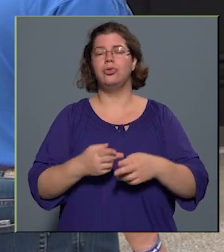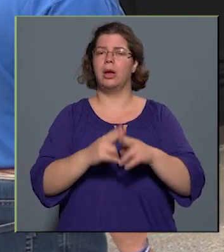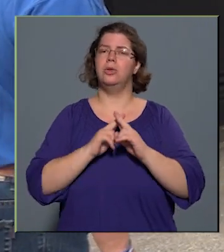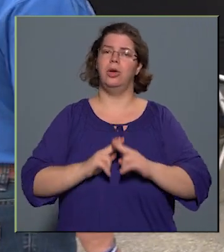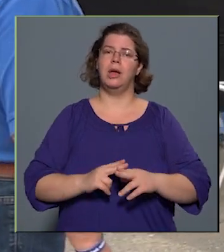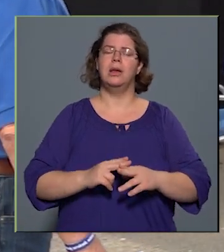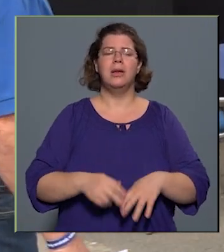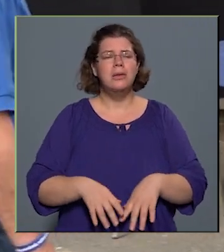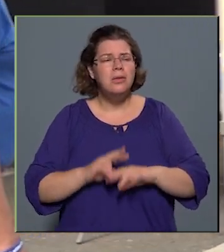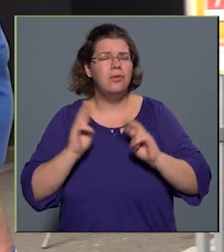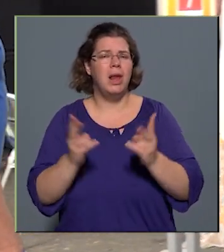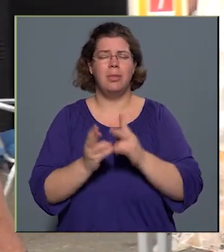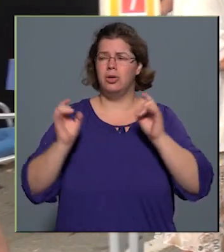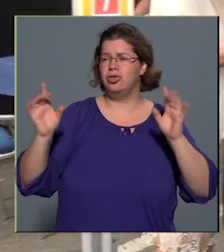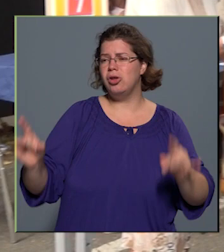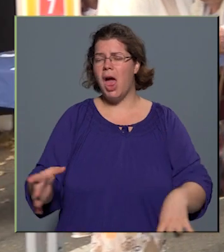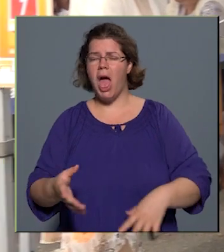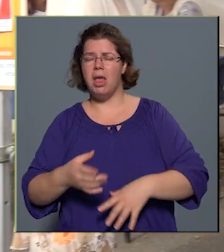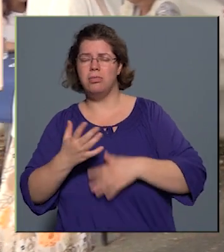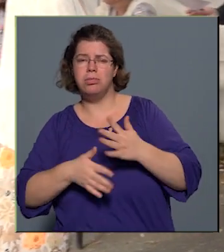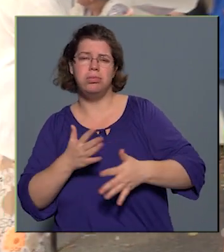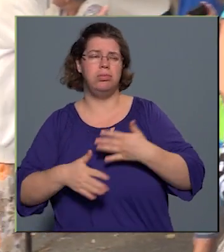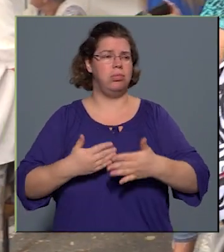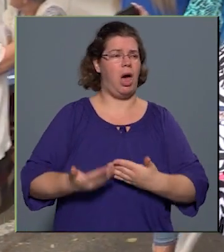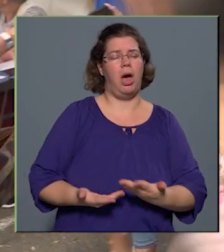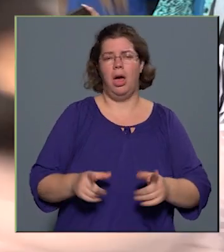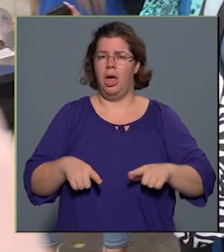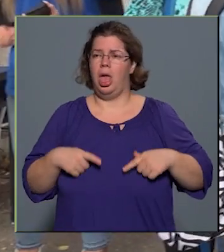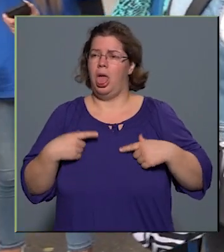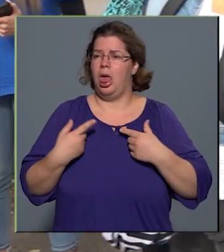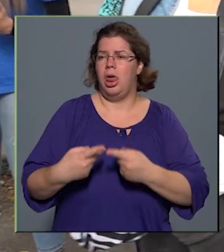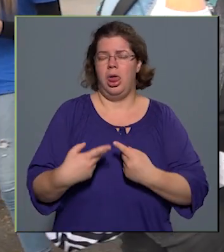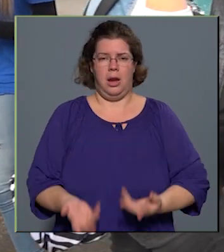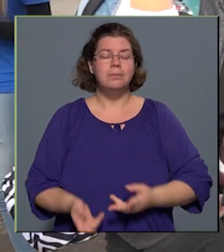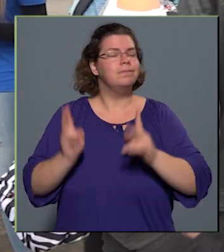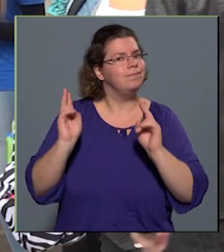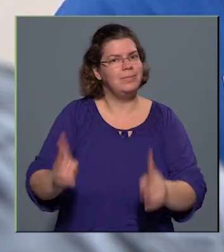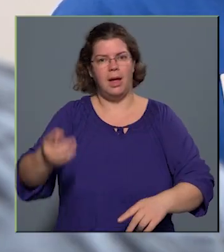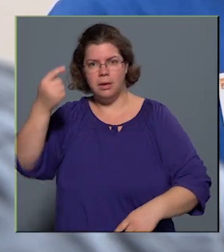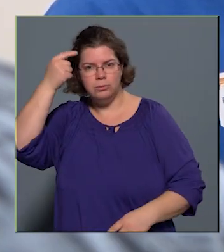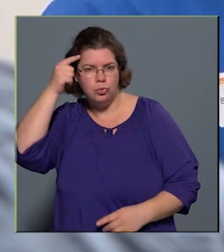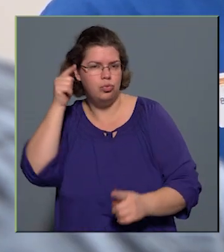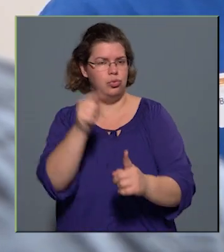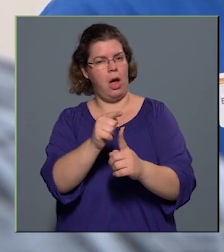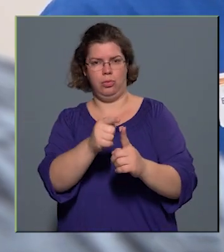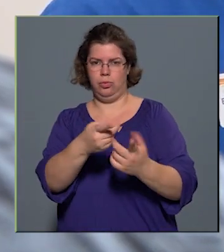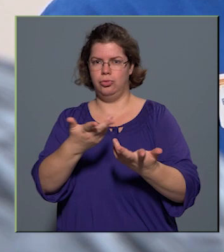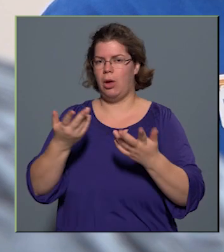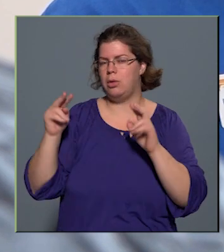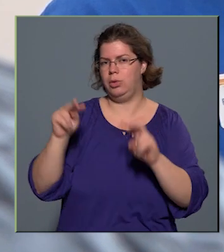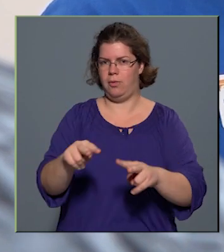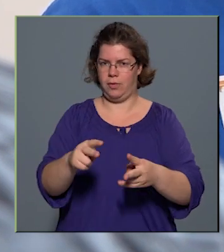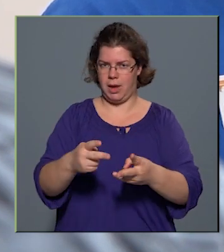ahol a stressz és a rohanó életvitel mindenhol jelen van, életbevágóan fontos, hogy tudatosan odafigyeljünk egészség megőrzésére.